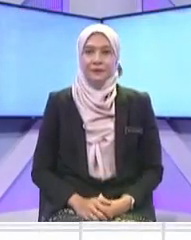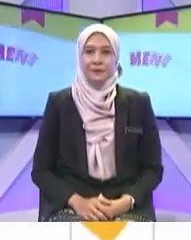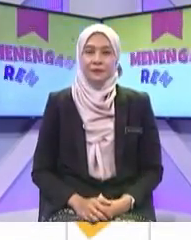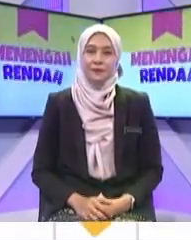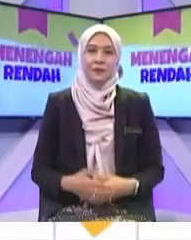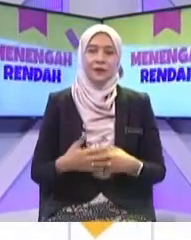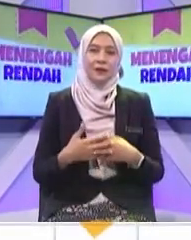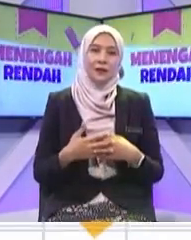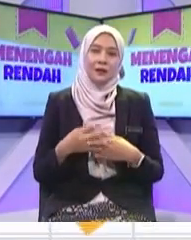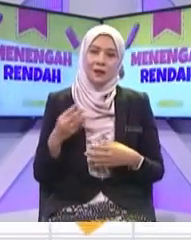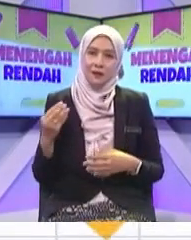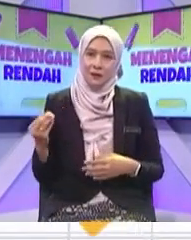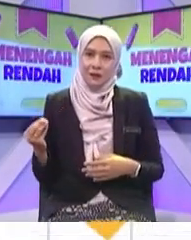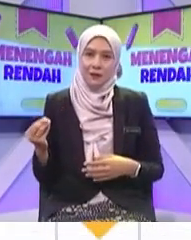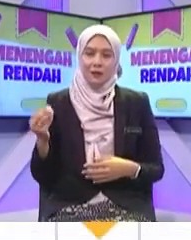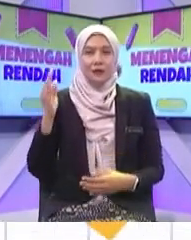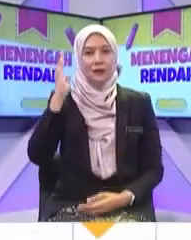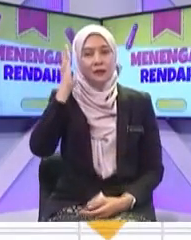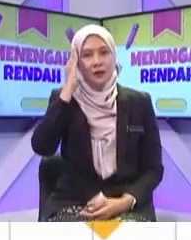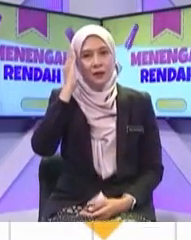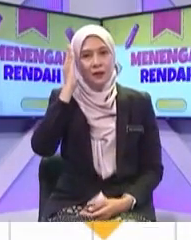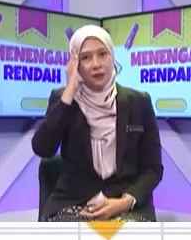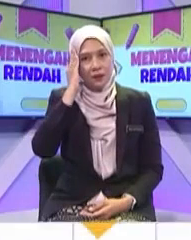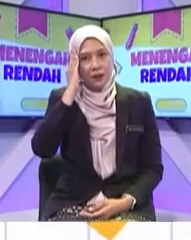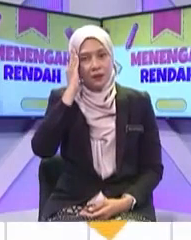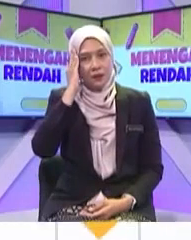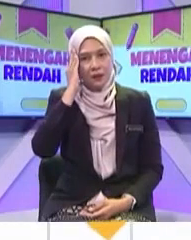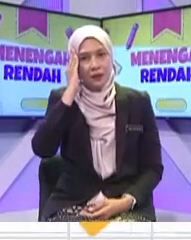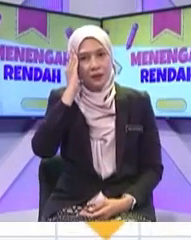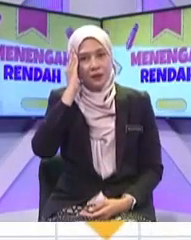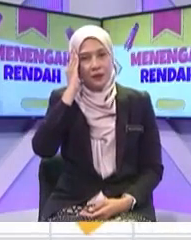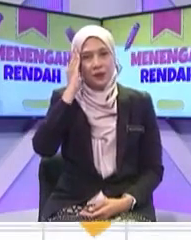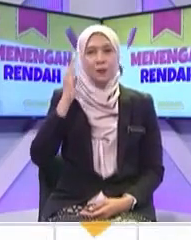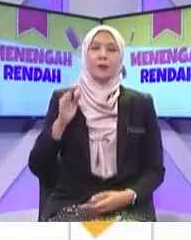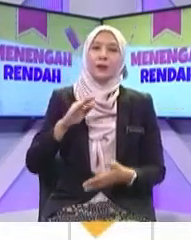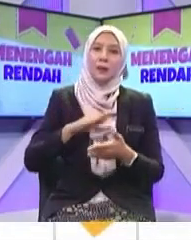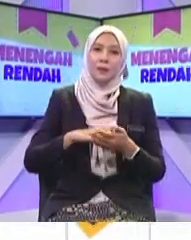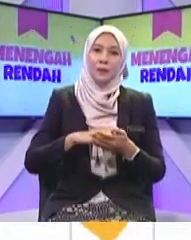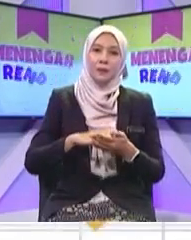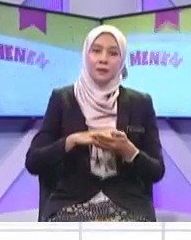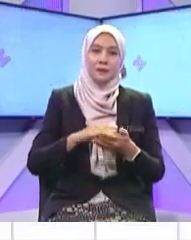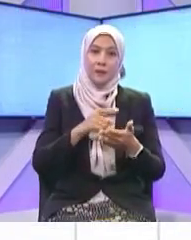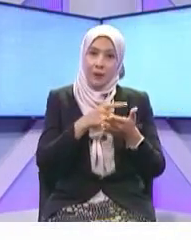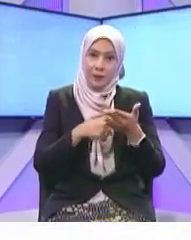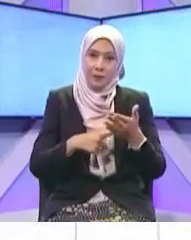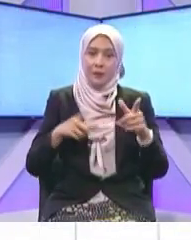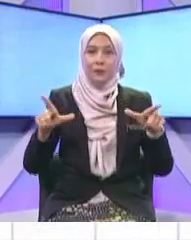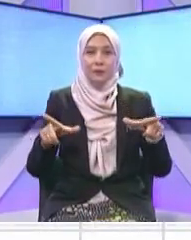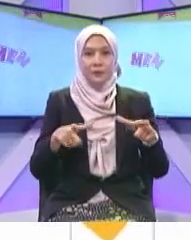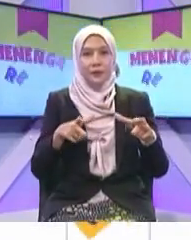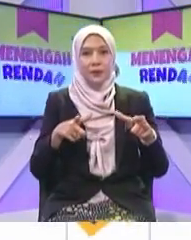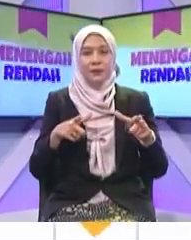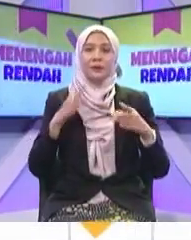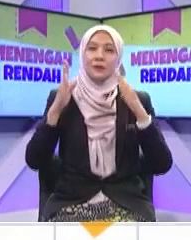Lepas tu untuk Mengetahui Berita semasa Berita semasa Bagus ni Dah kena tahu Berita semasa Supaya